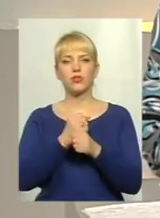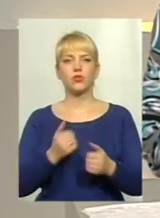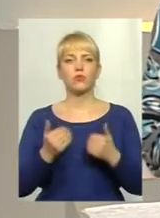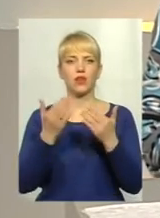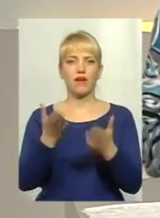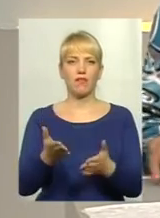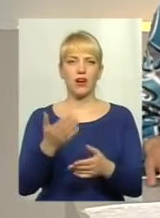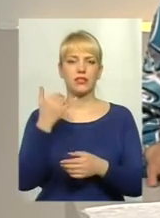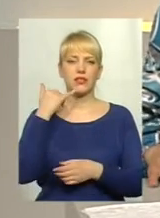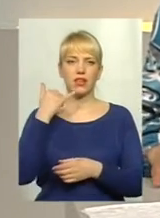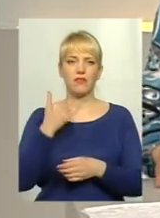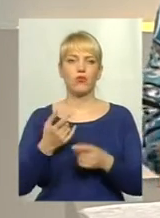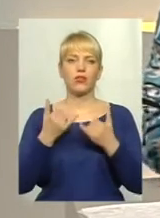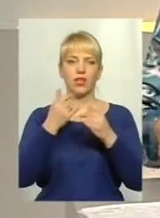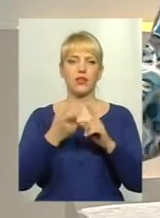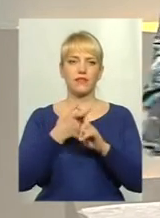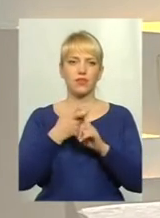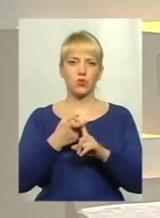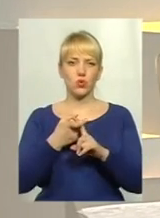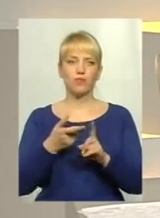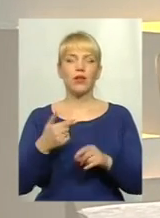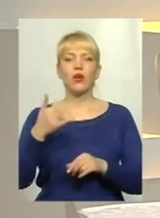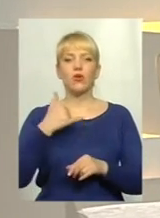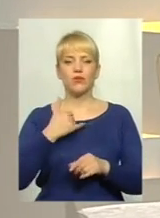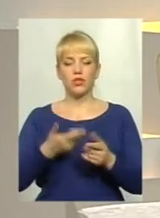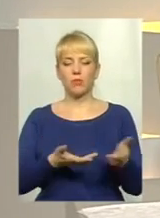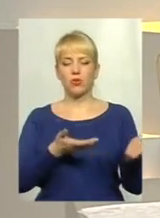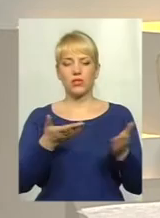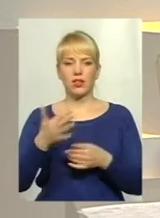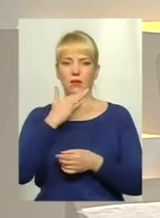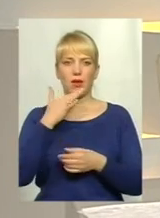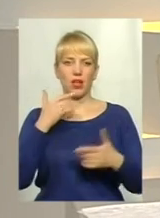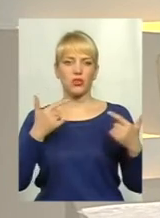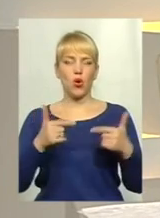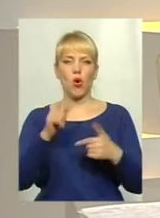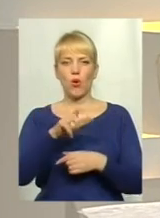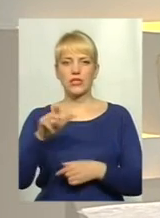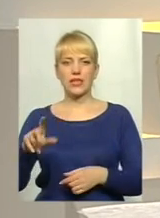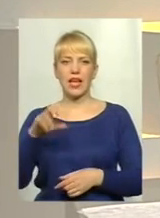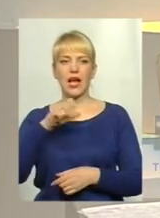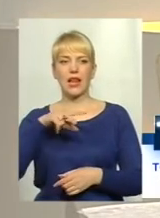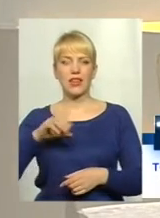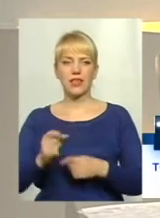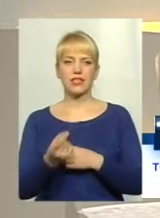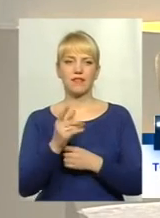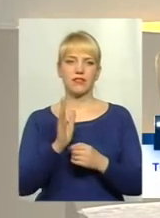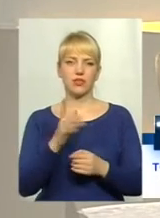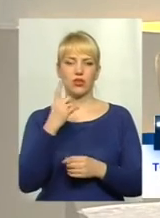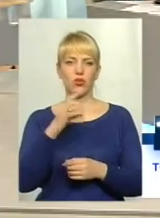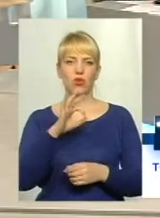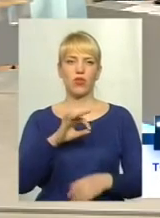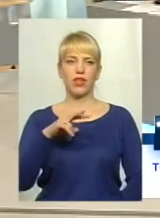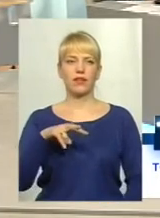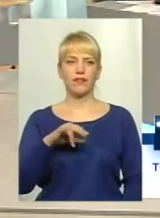60 телефон для зв'язку. І у цю студію ми запрошували чимало гостей, проте з'явився лише один Олег